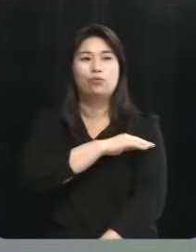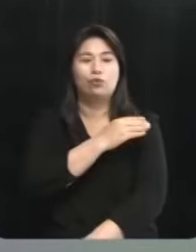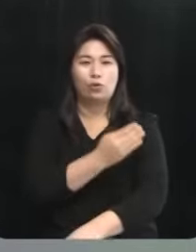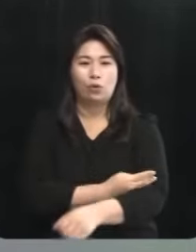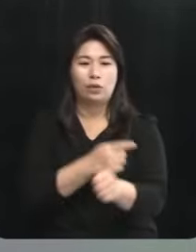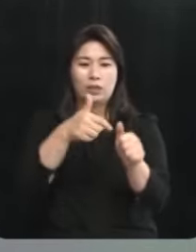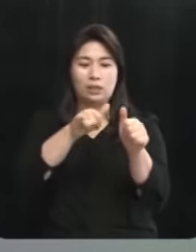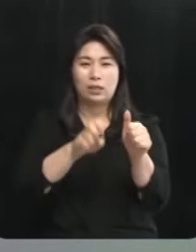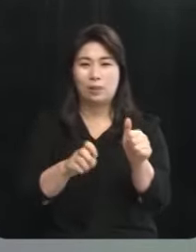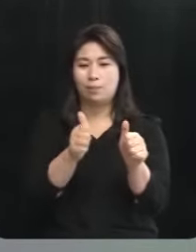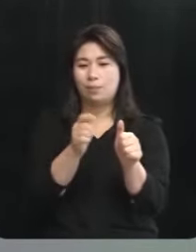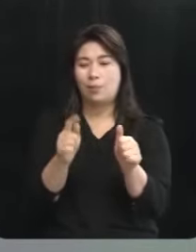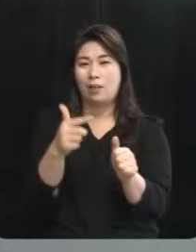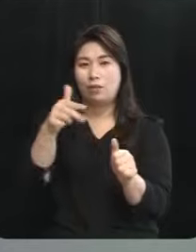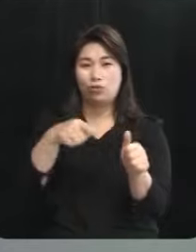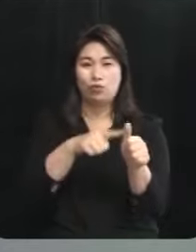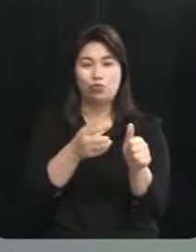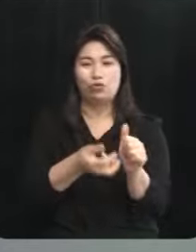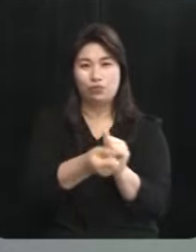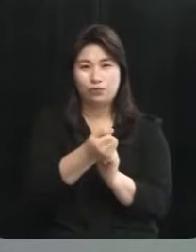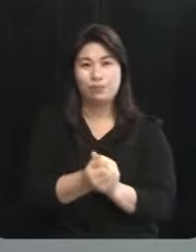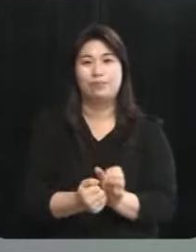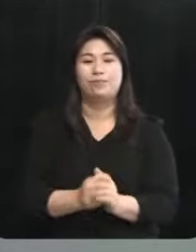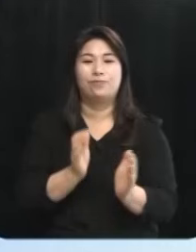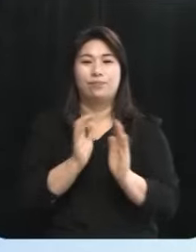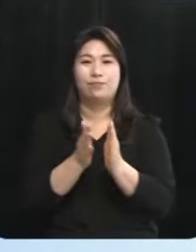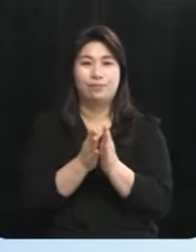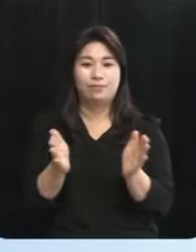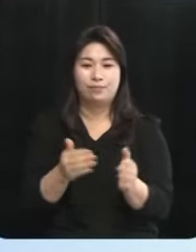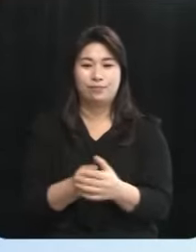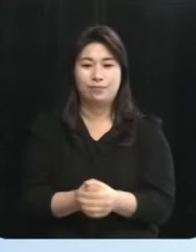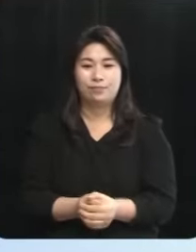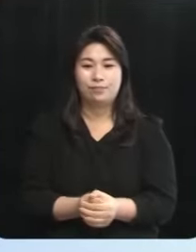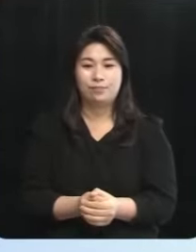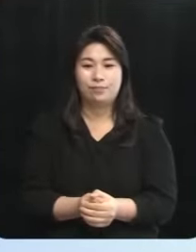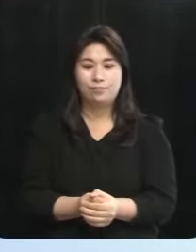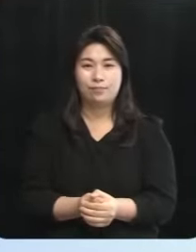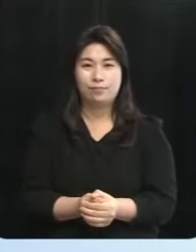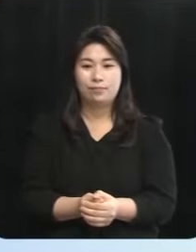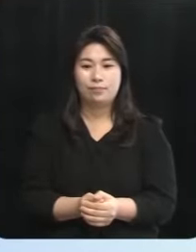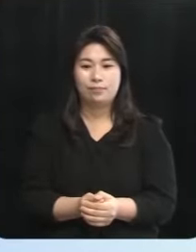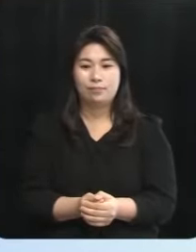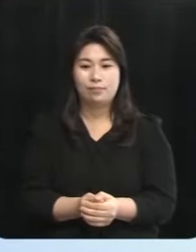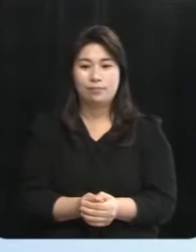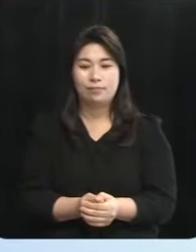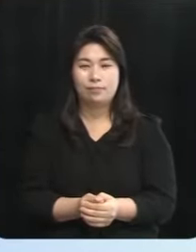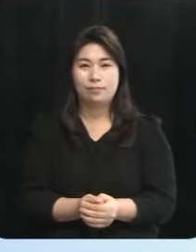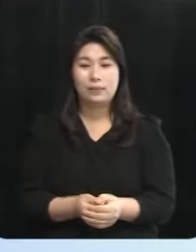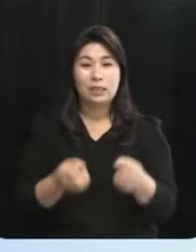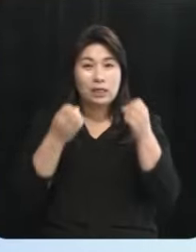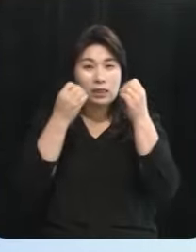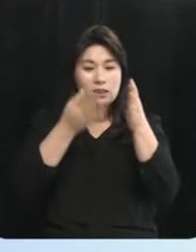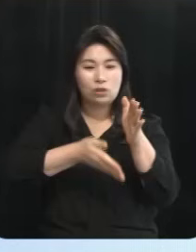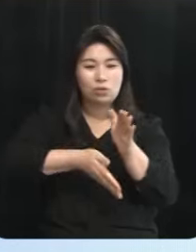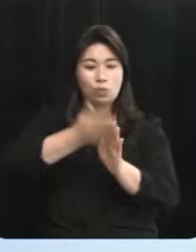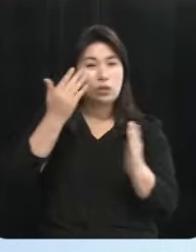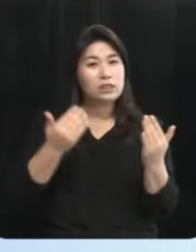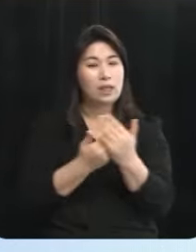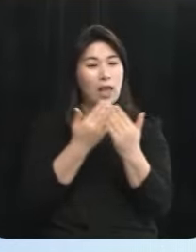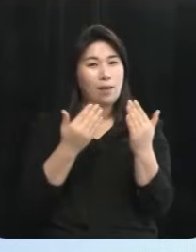후보가 갖고 토론을 진행해 주시기 바랍니다 네 김승훈 후보님께 문의드리겠습니다 신도시개발